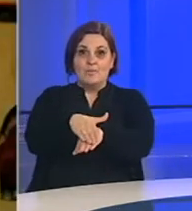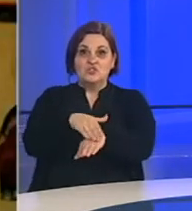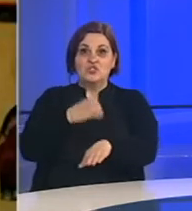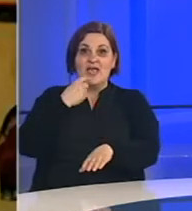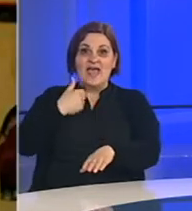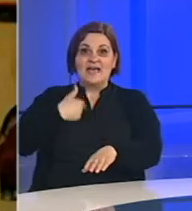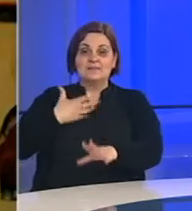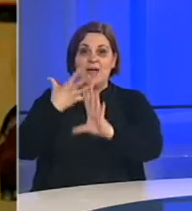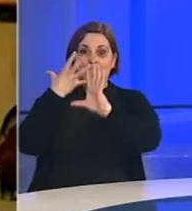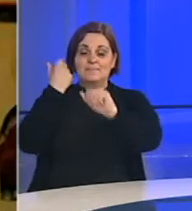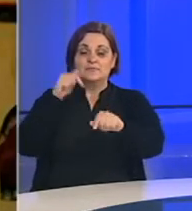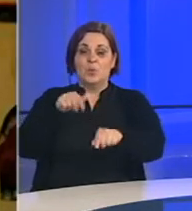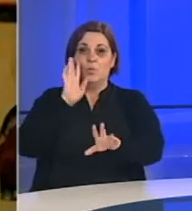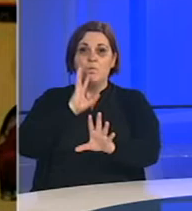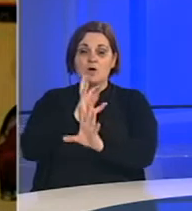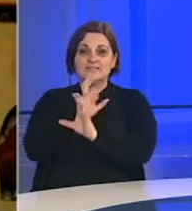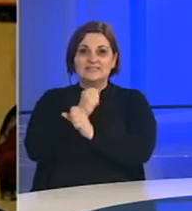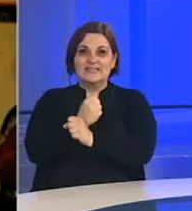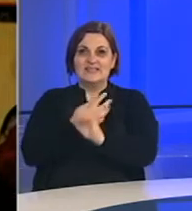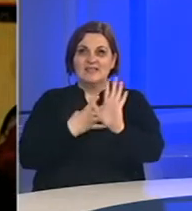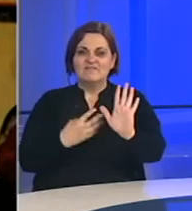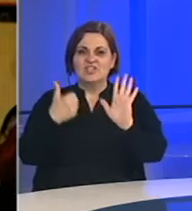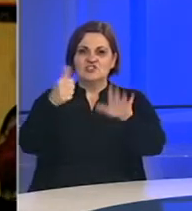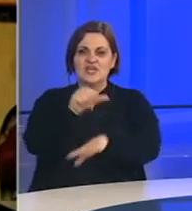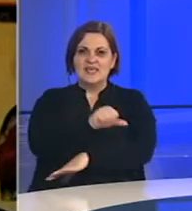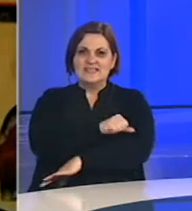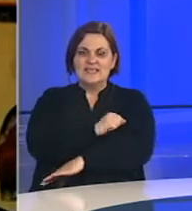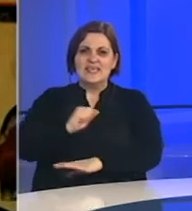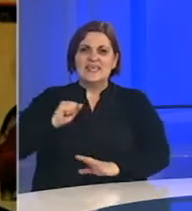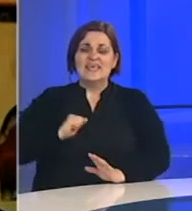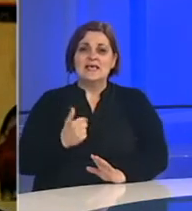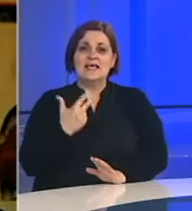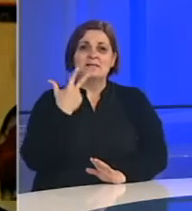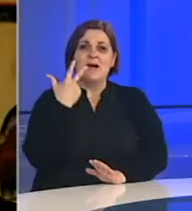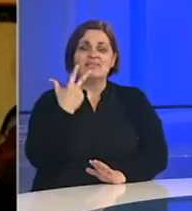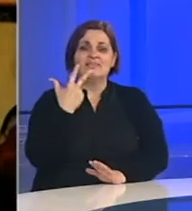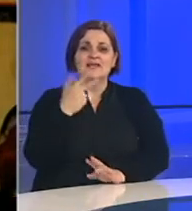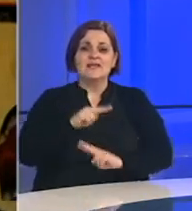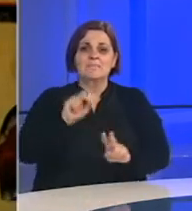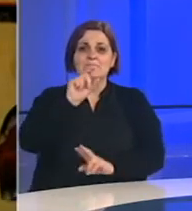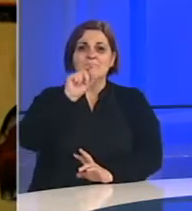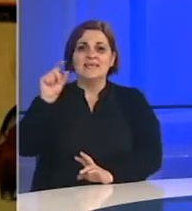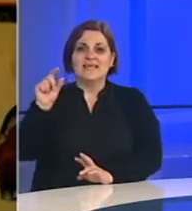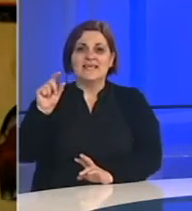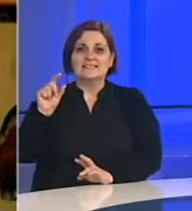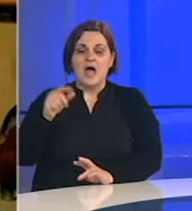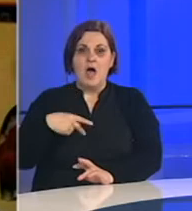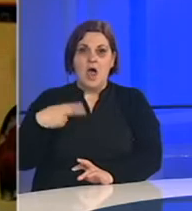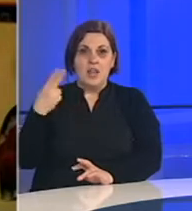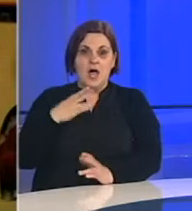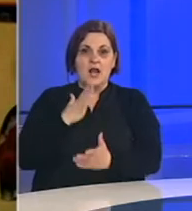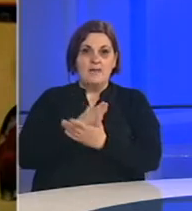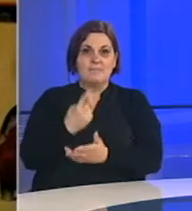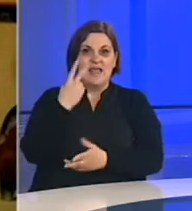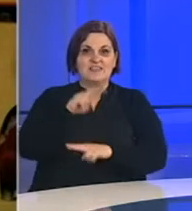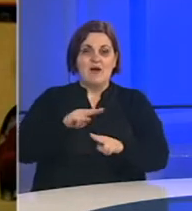kad sam javio ambasador u Bosni i Jacegovini, 1996. godine, imali smo tri ministarstva. A naravno, bilo je